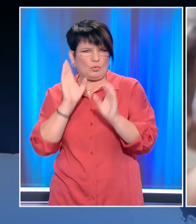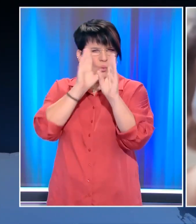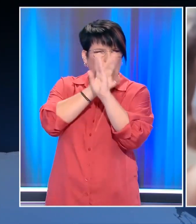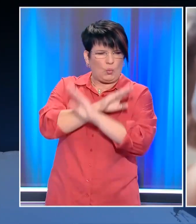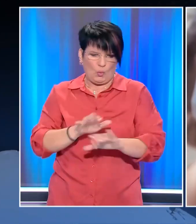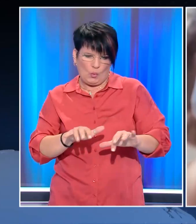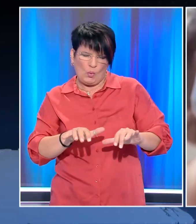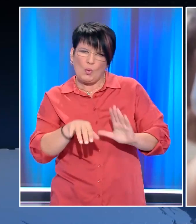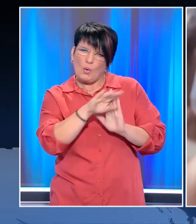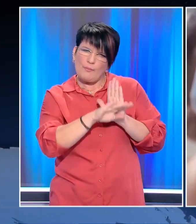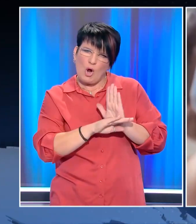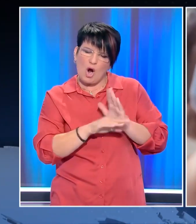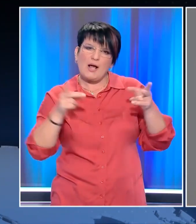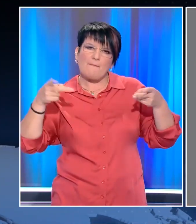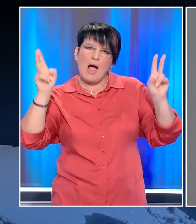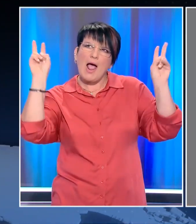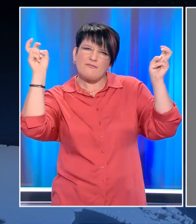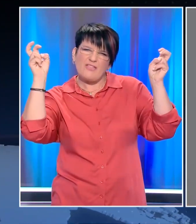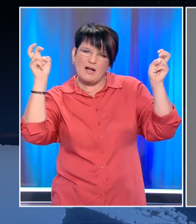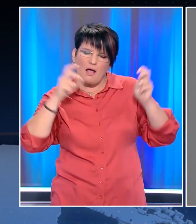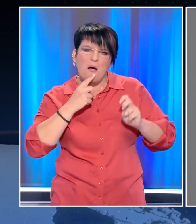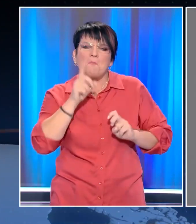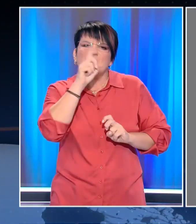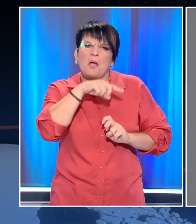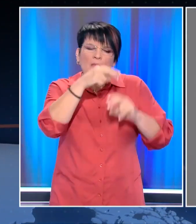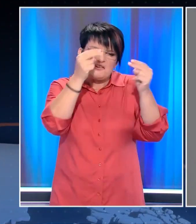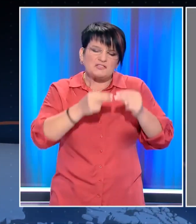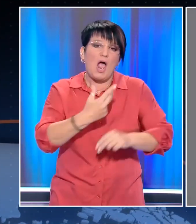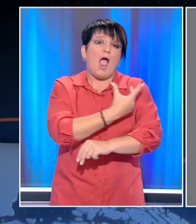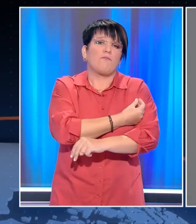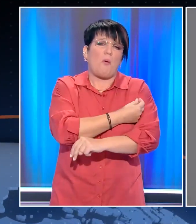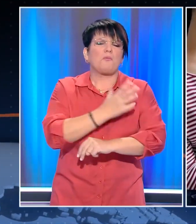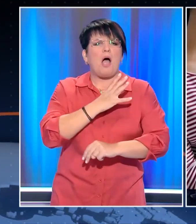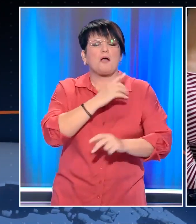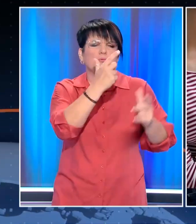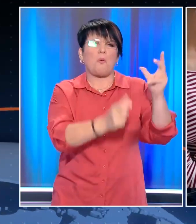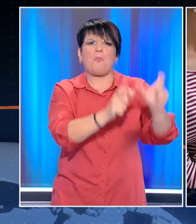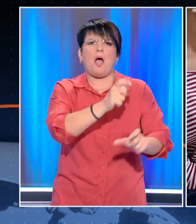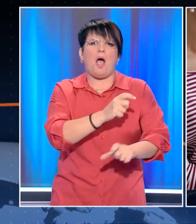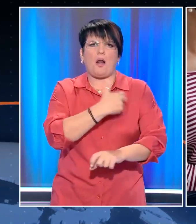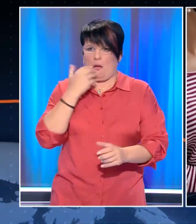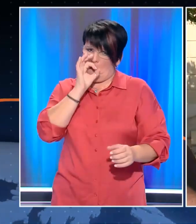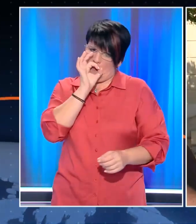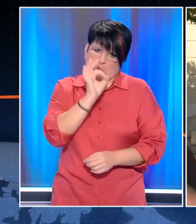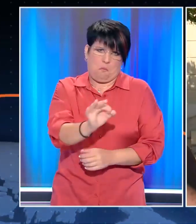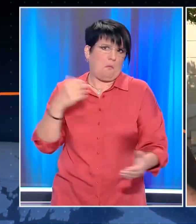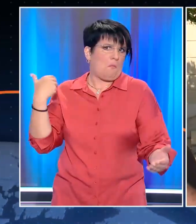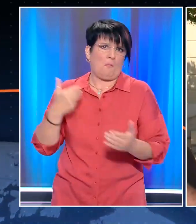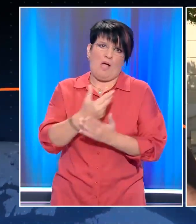μηχανογραφικό σύστημα του προγράμματος Ελευθερία και δήλωνε ψευδός ότι εμβολιάστηκαν άτομα, τα οποία ποτέ δεν είχαν εμβολιαστεί.